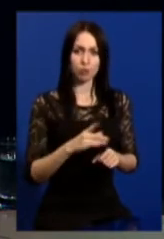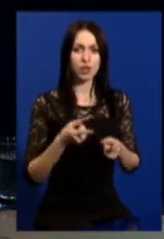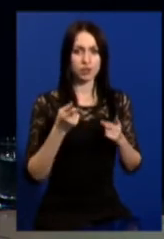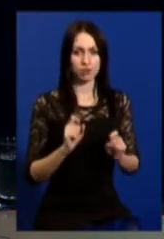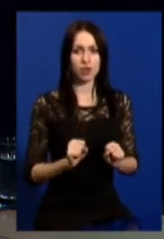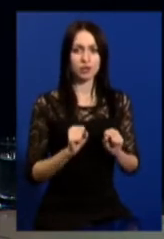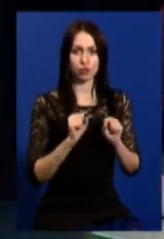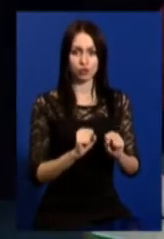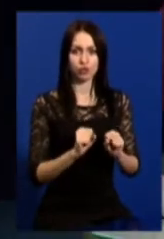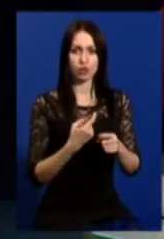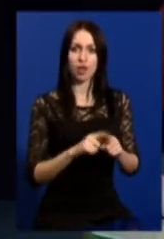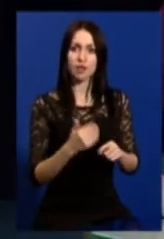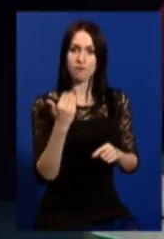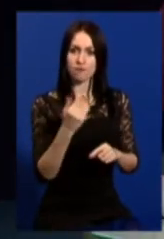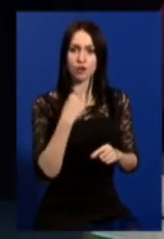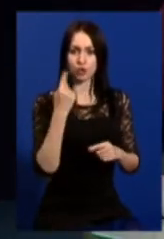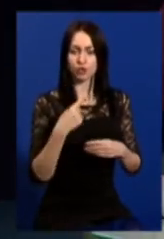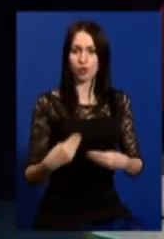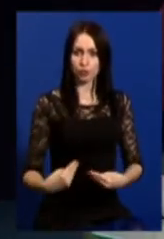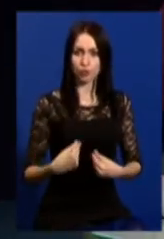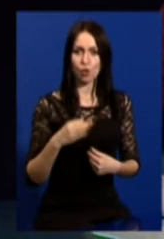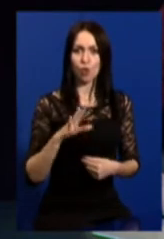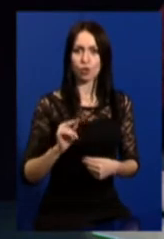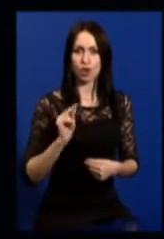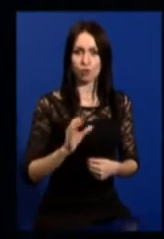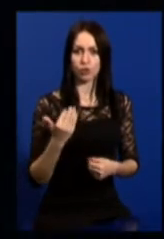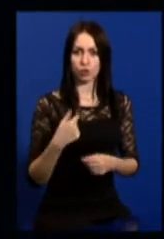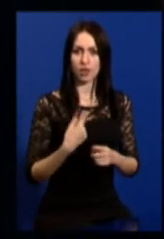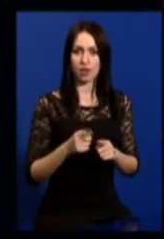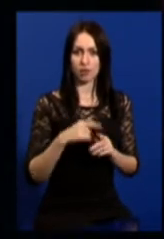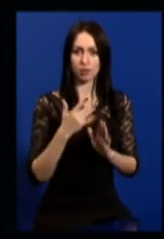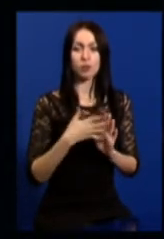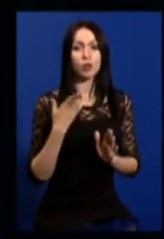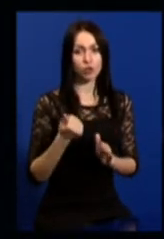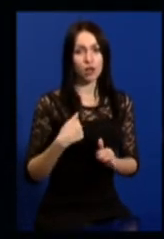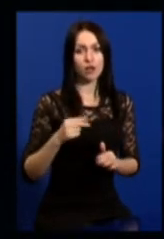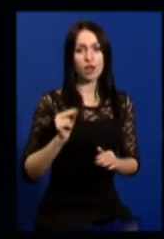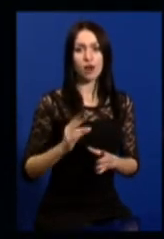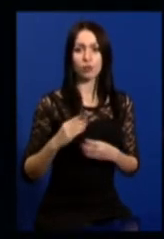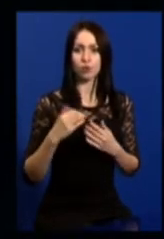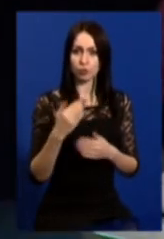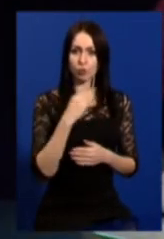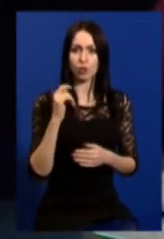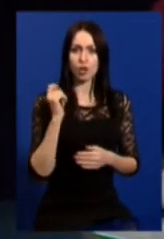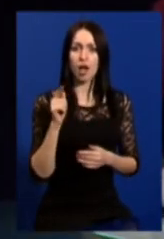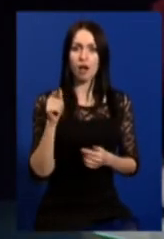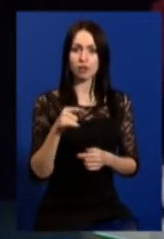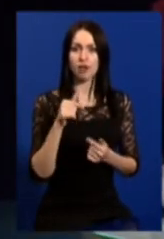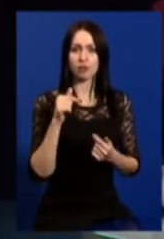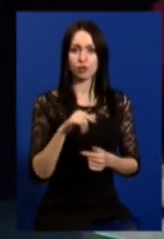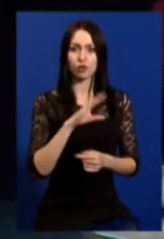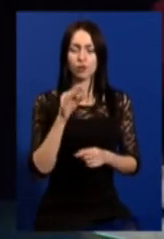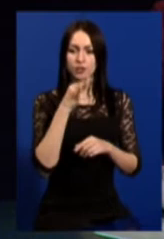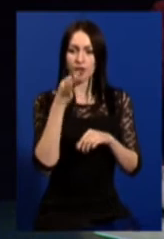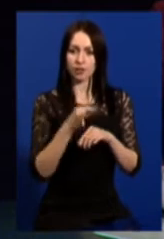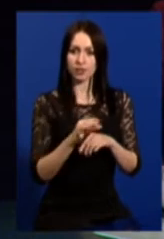чином захищення. Це ваше особисте враження від роботи з нею, так розумію? Ну, я ж працюю з нею вже багато років. І вона несе всю відповідальність за процеси